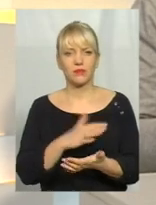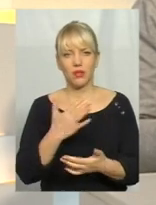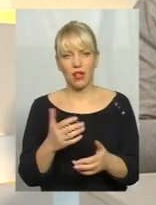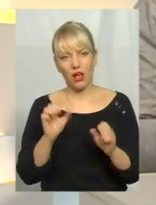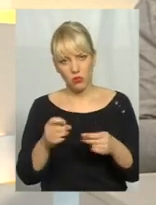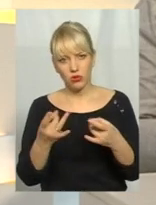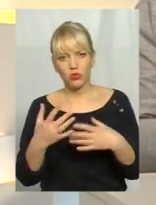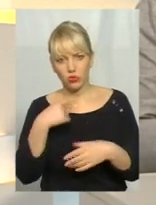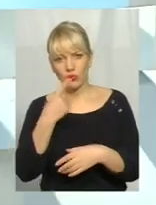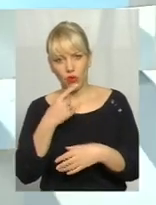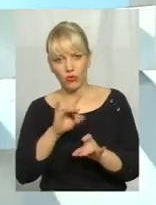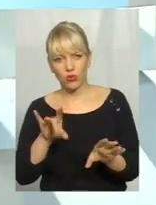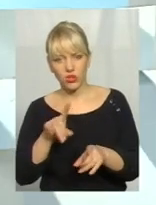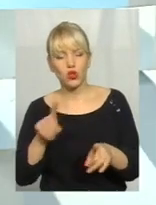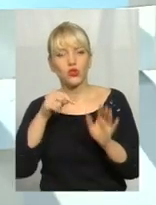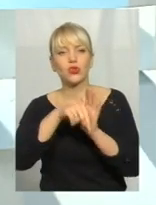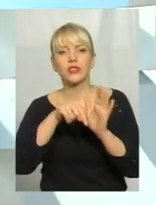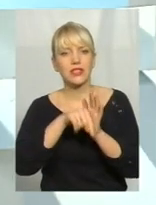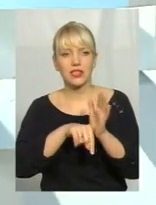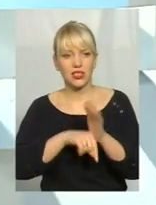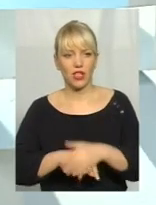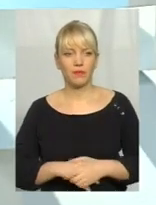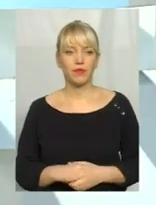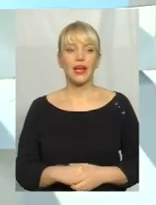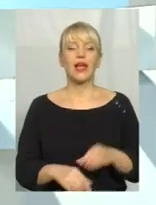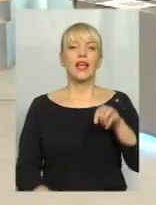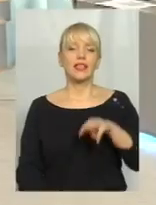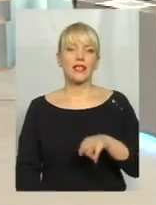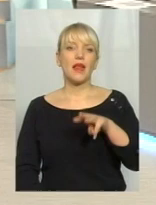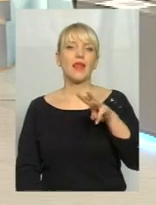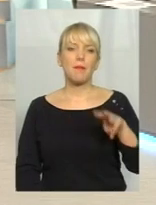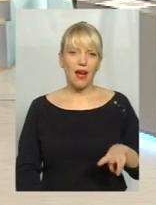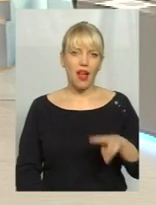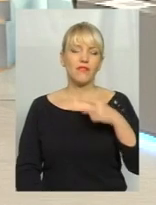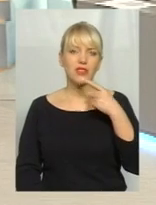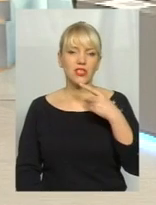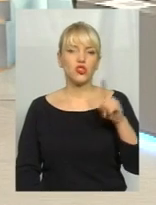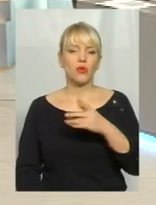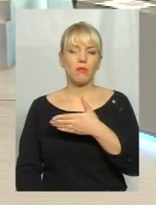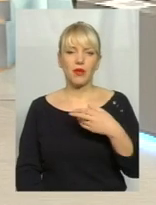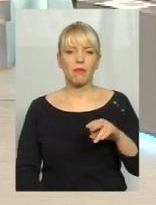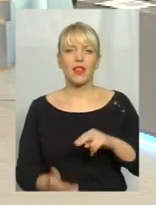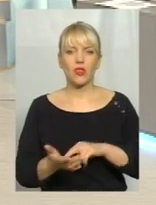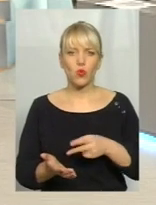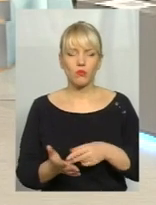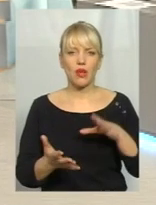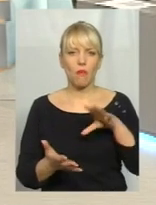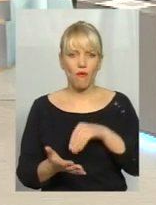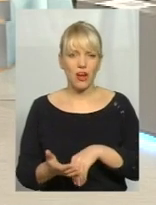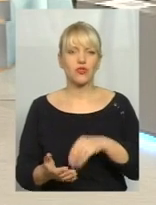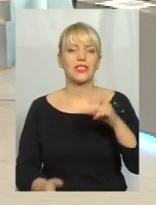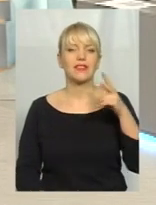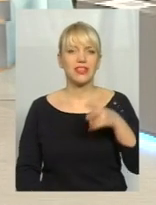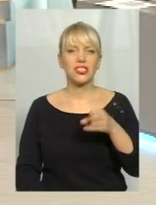пустою мовно сказати? Що це означає? Тетяна Михайльна зазначила, що ми плануємо запроваджувати з 2019 року